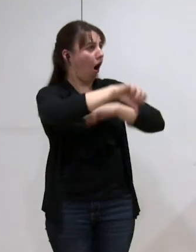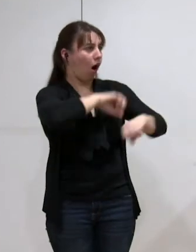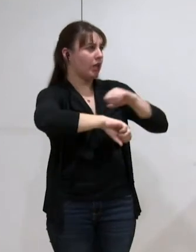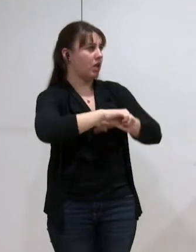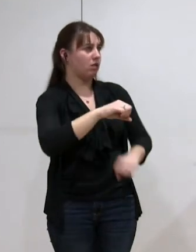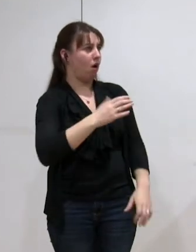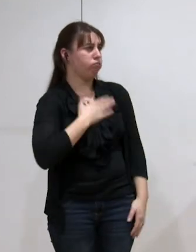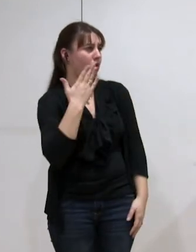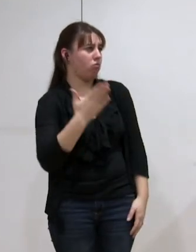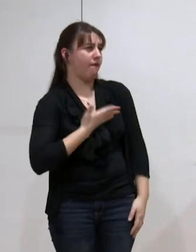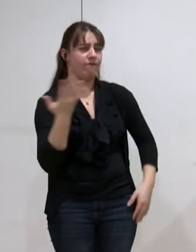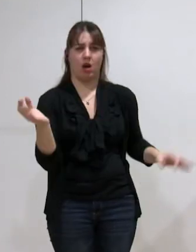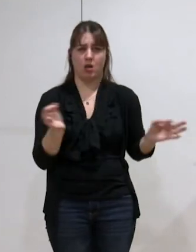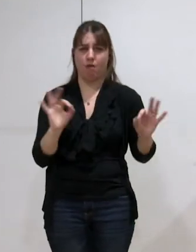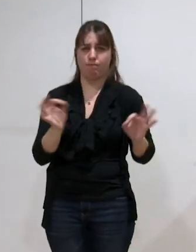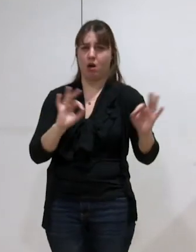servent pas